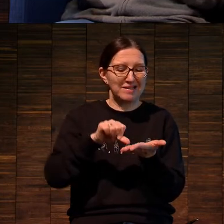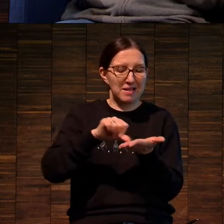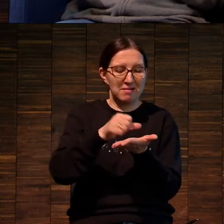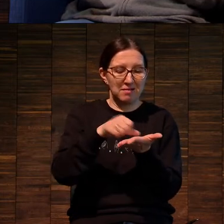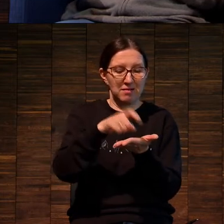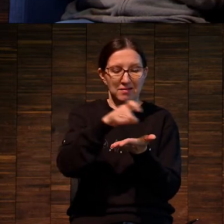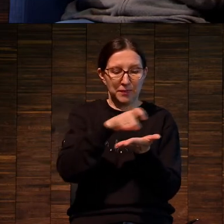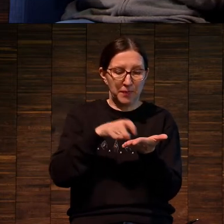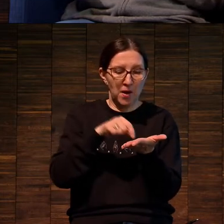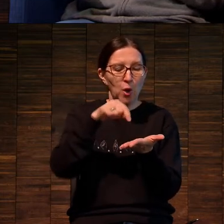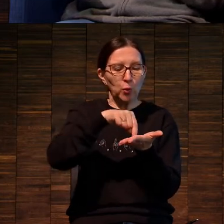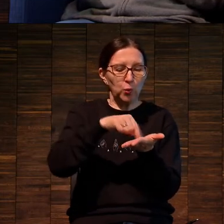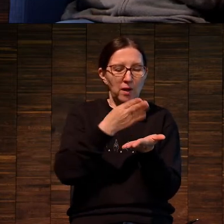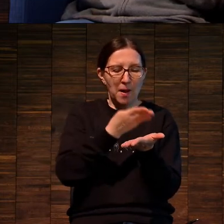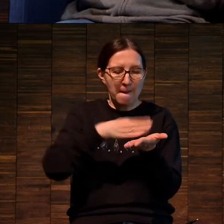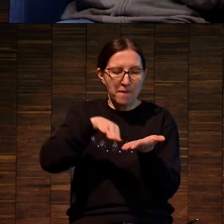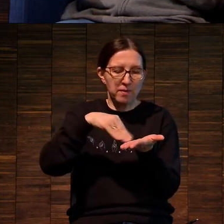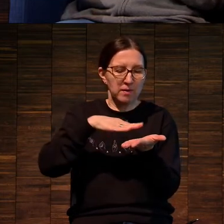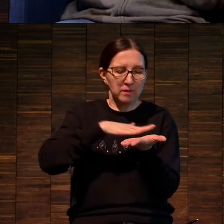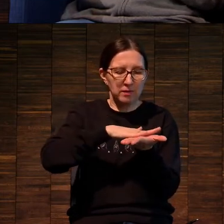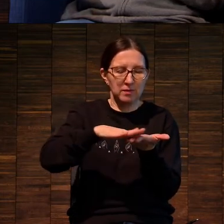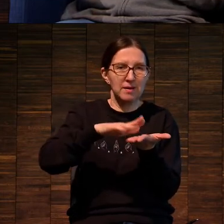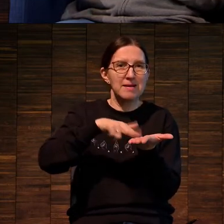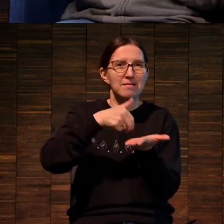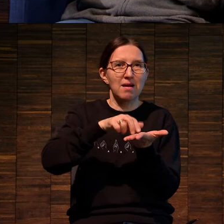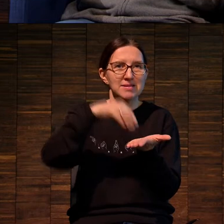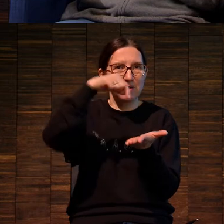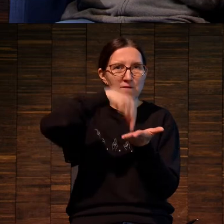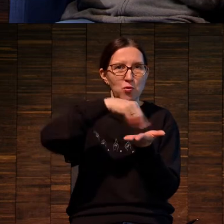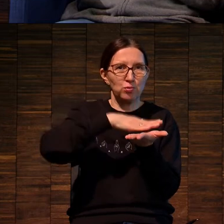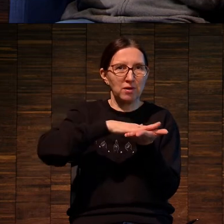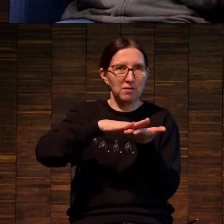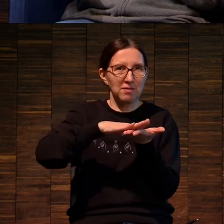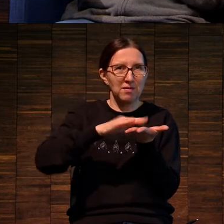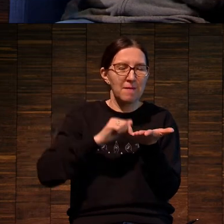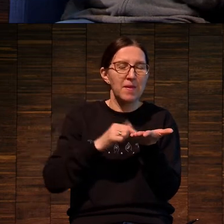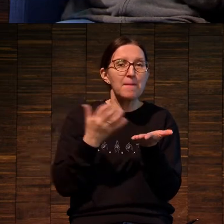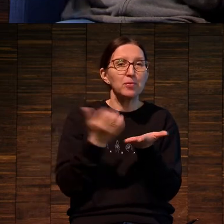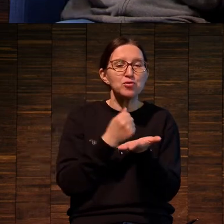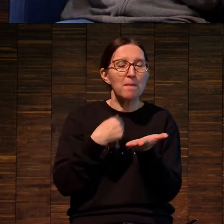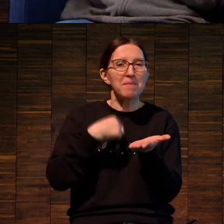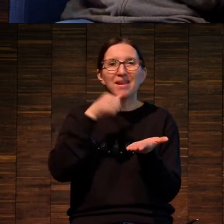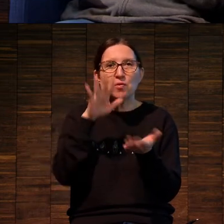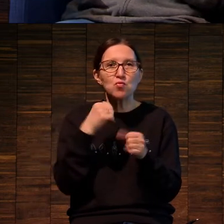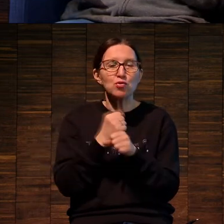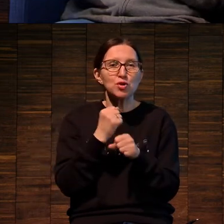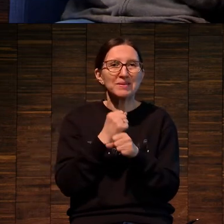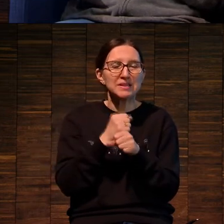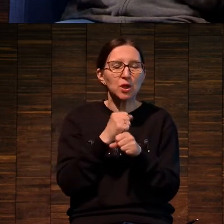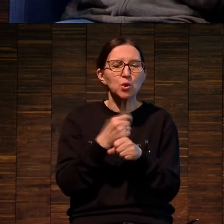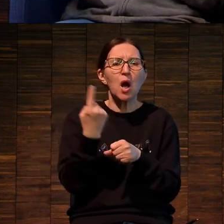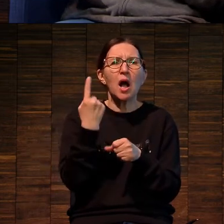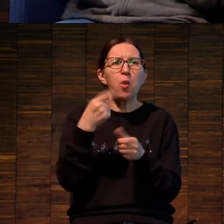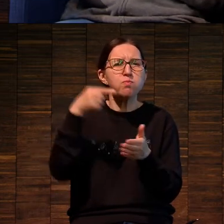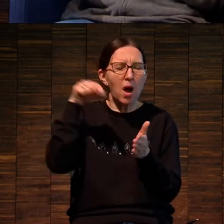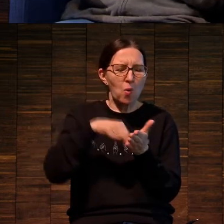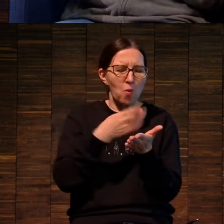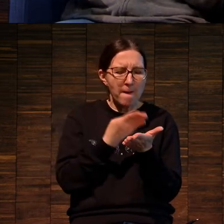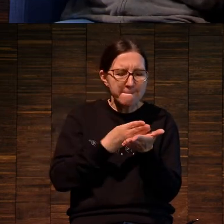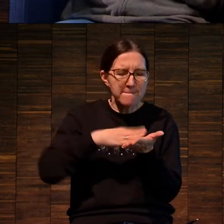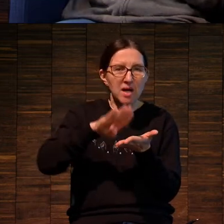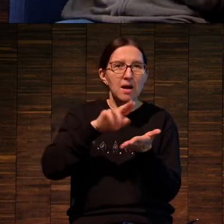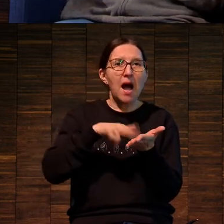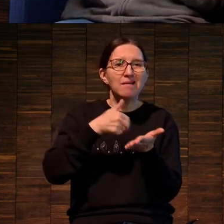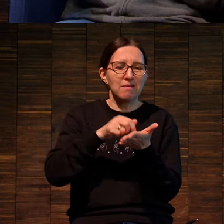мы забиваем краску. И тут есть несколько нюансов. Значит, мы не можем сделать большое углубление и забить туда краску, там